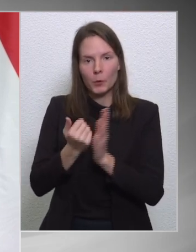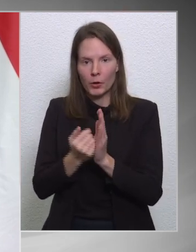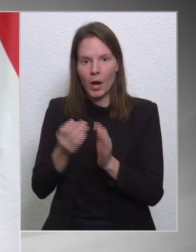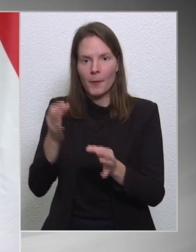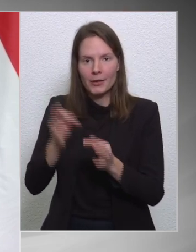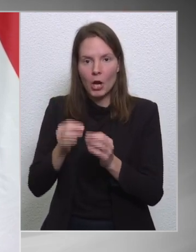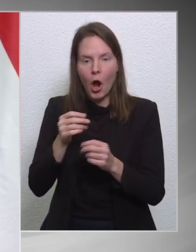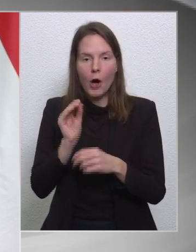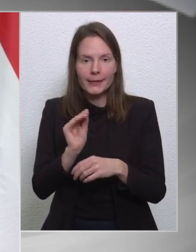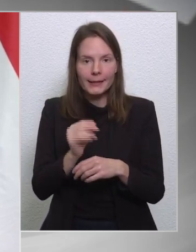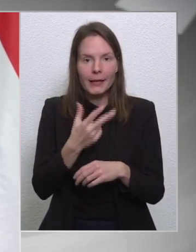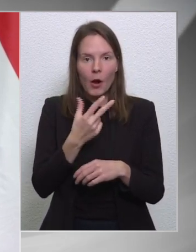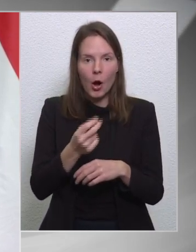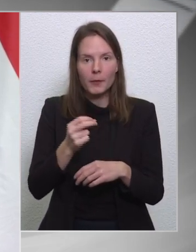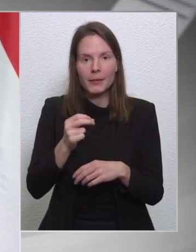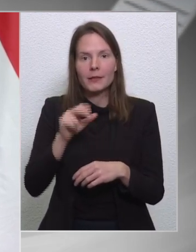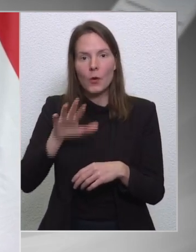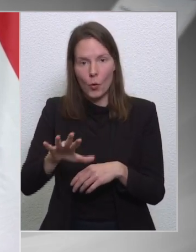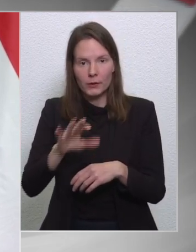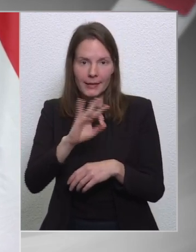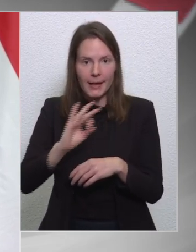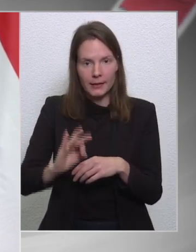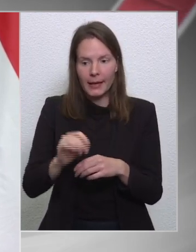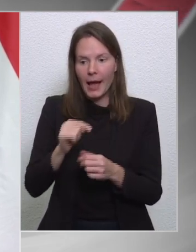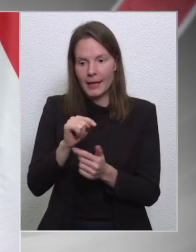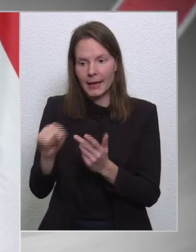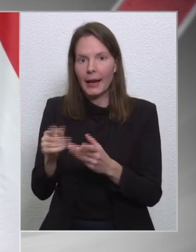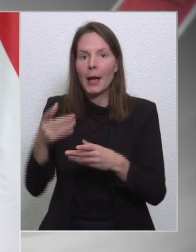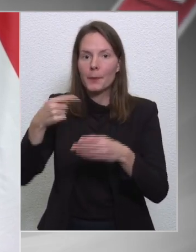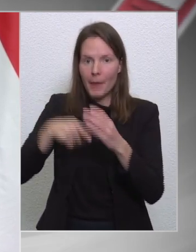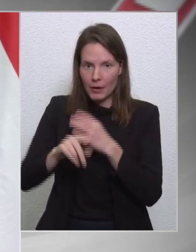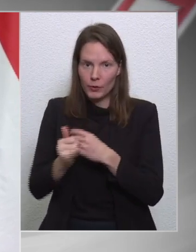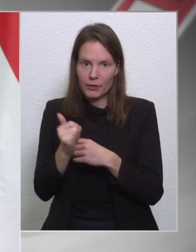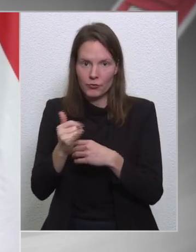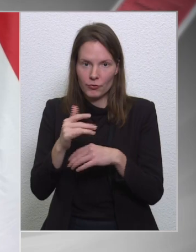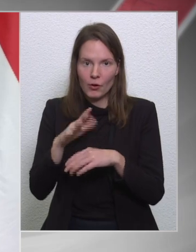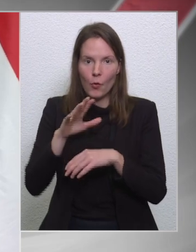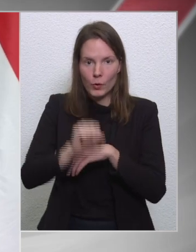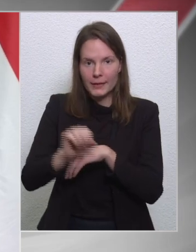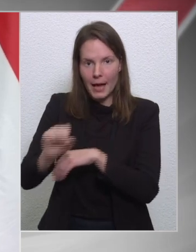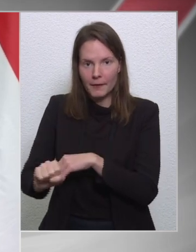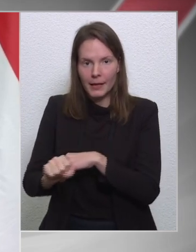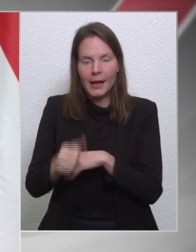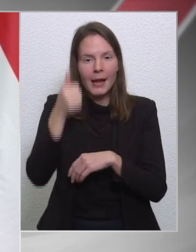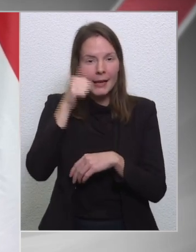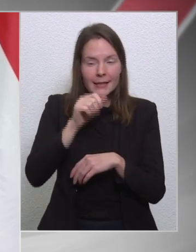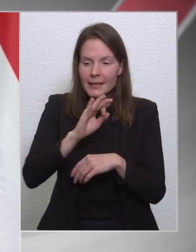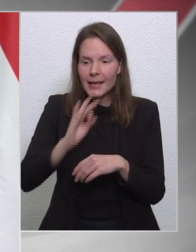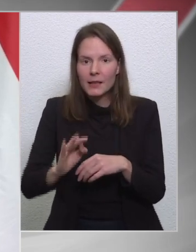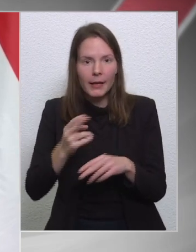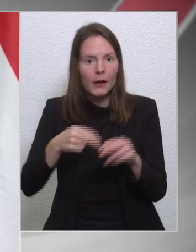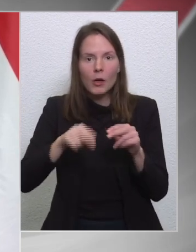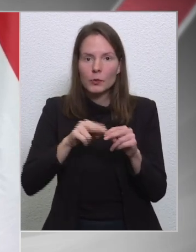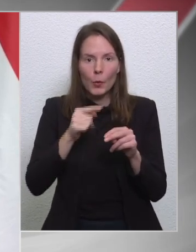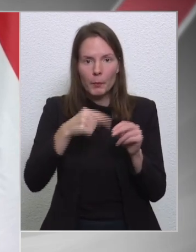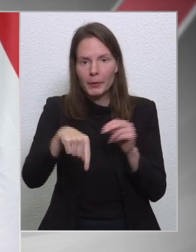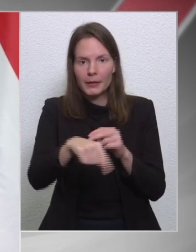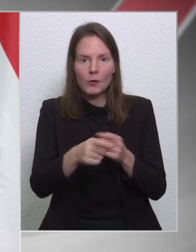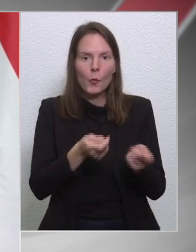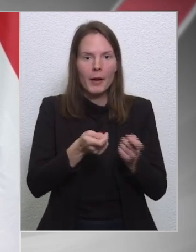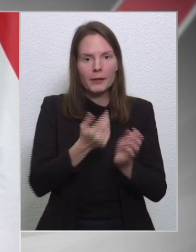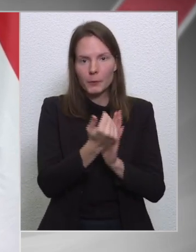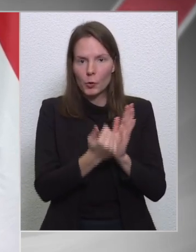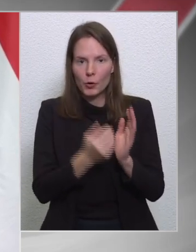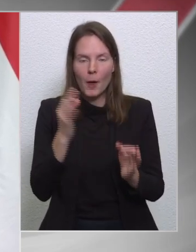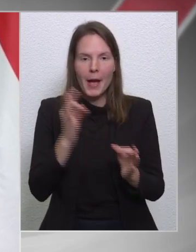35% ezekben is hozzáférhető. Világos. És 100% pedig a többi operatív program esetében, ugye? Tehát akkor